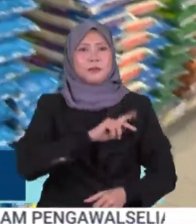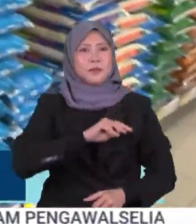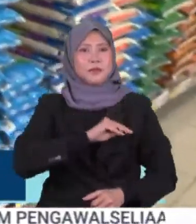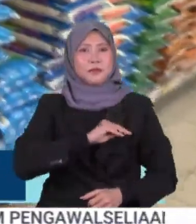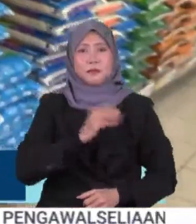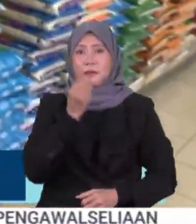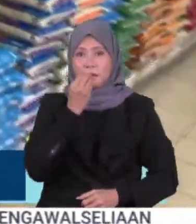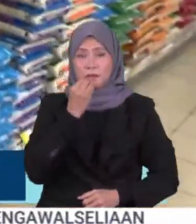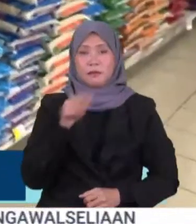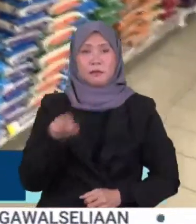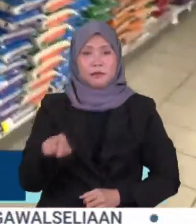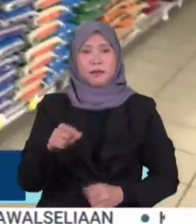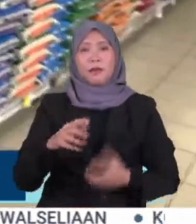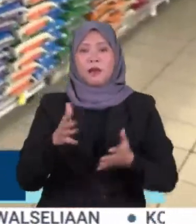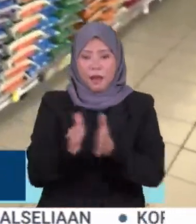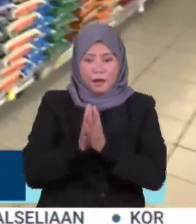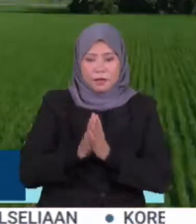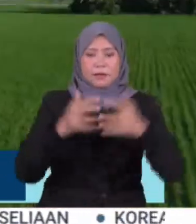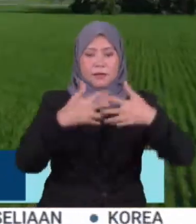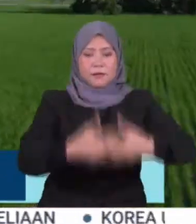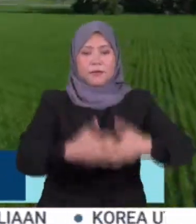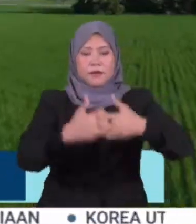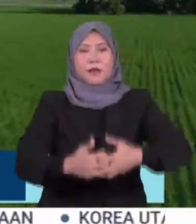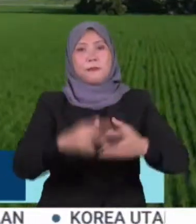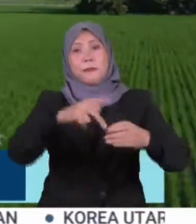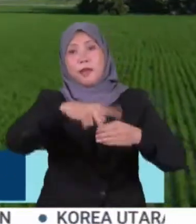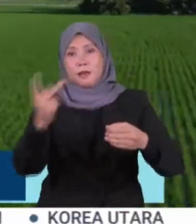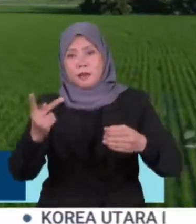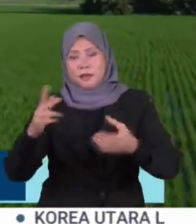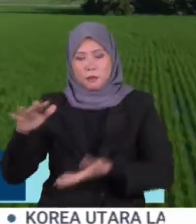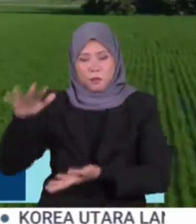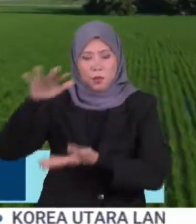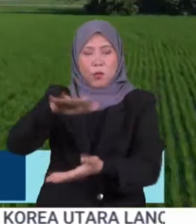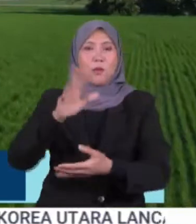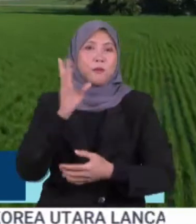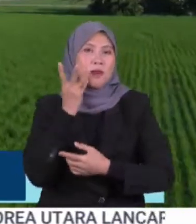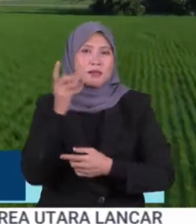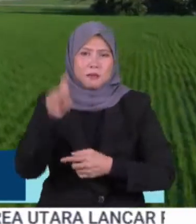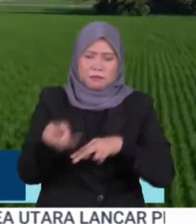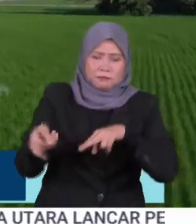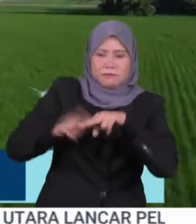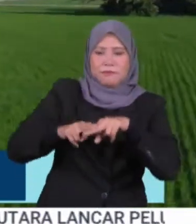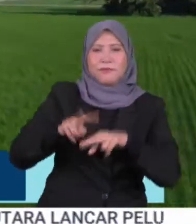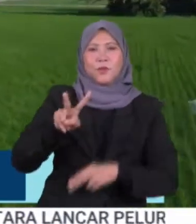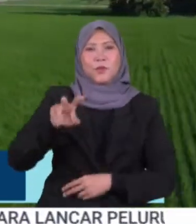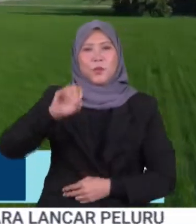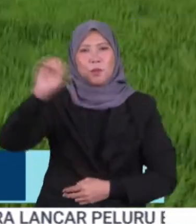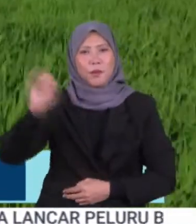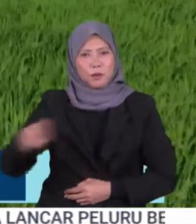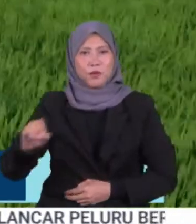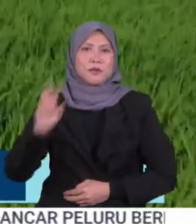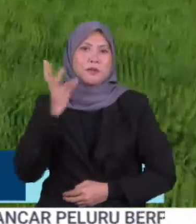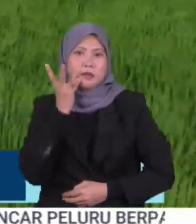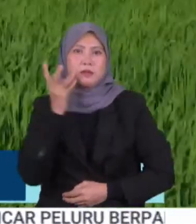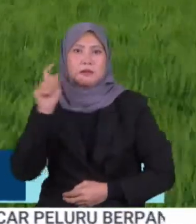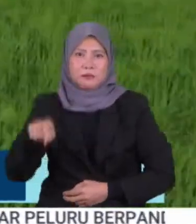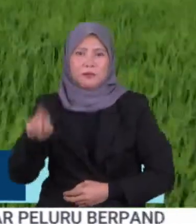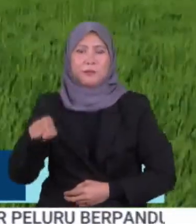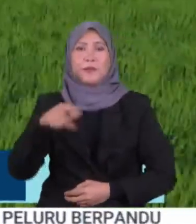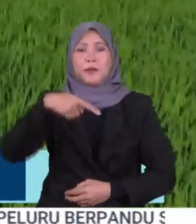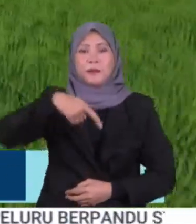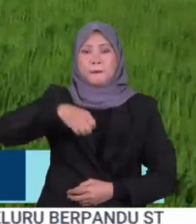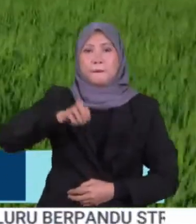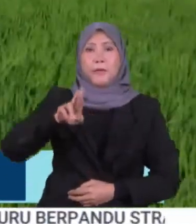Makanan ialah meminta penghilang padi serta pemburung beras meningkatkan 20% bekalan Pernas juga akan